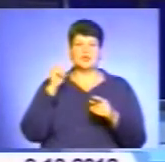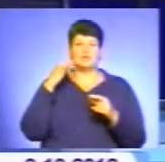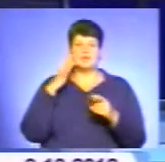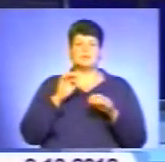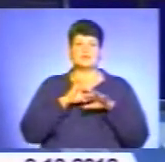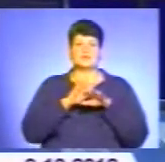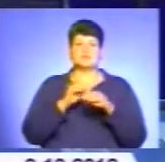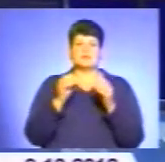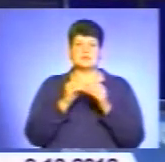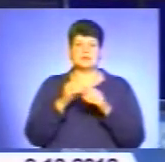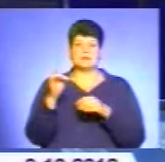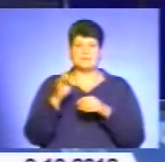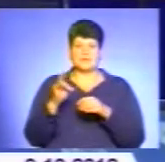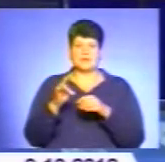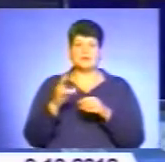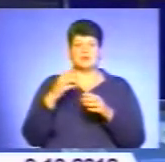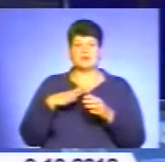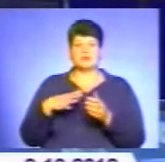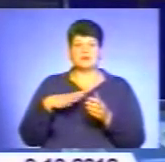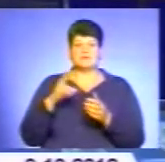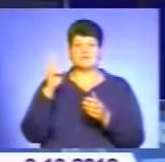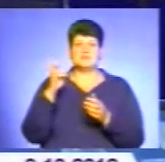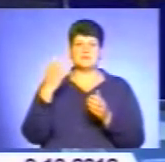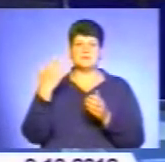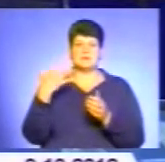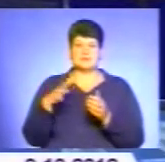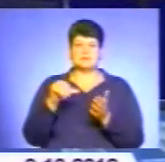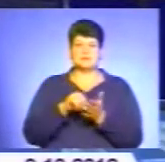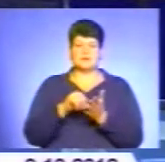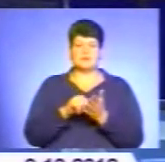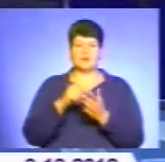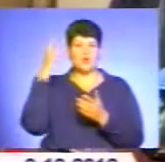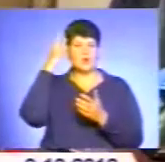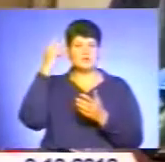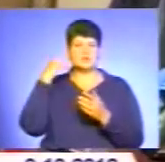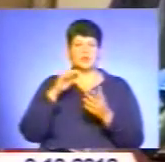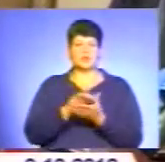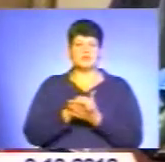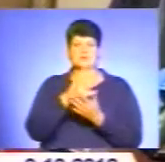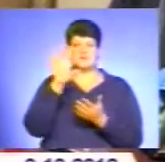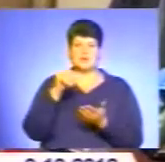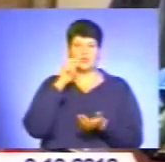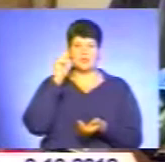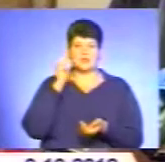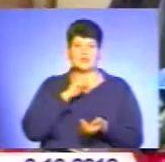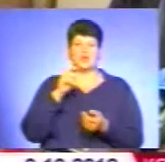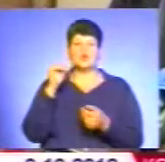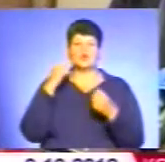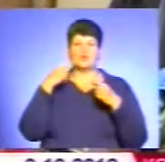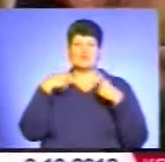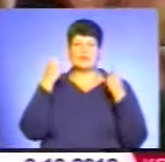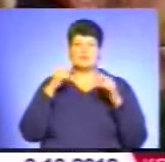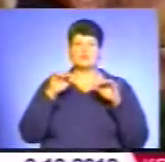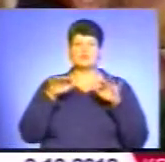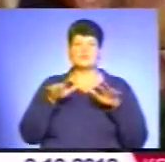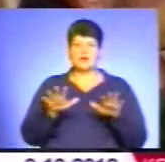Організатори очікують понад 250 представників козацьких товарист з усієї України. У ювілейному мистецькому заході цього